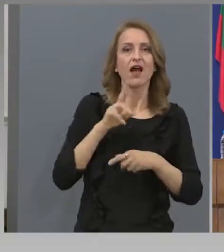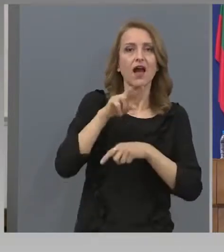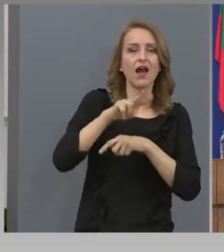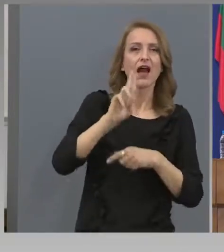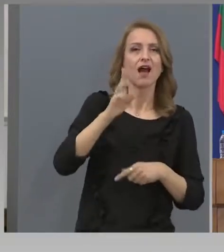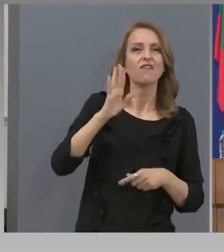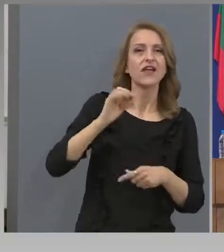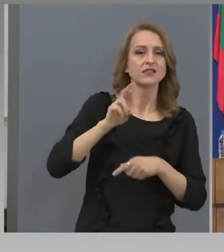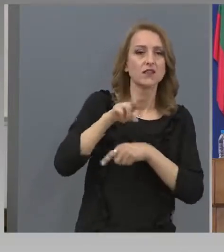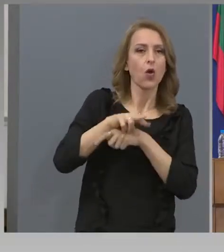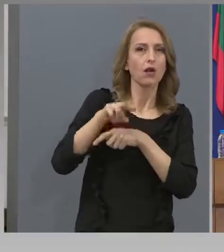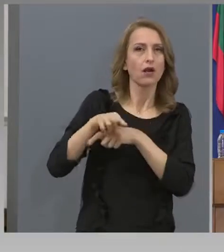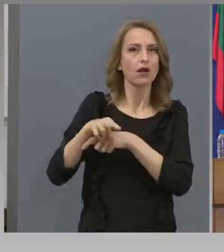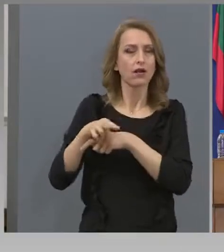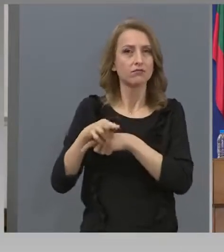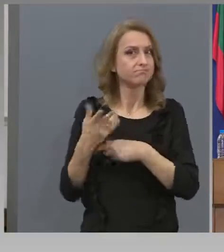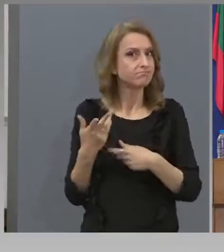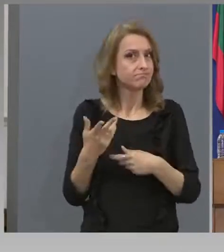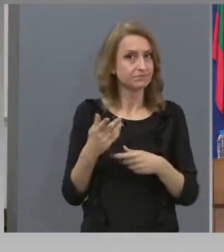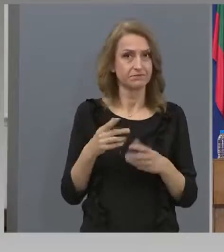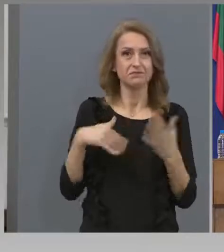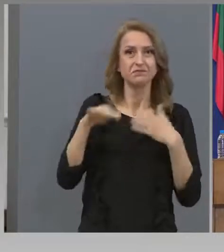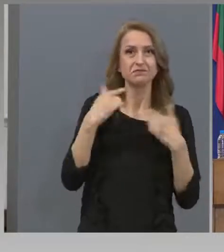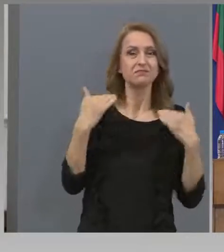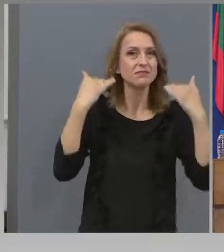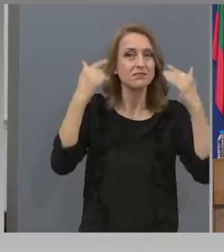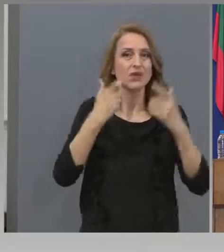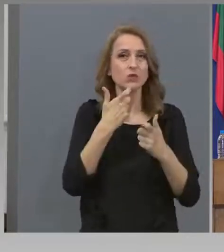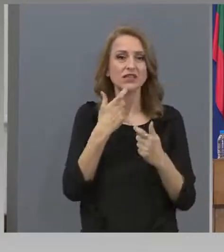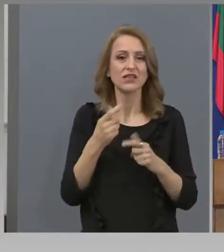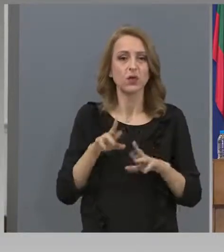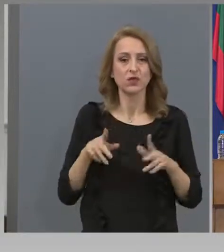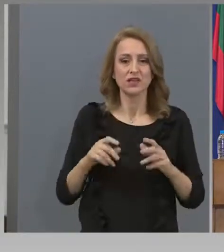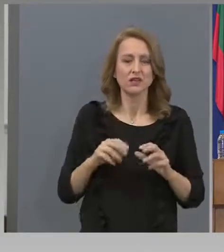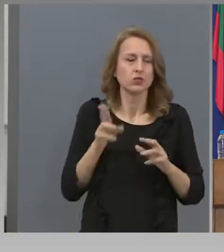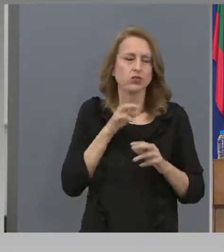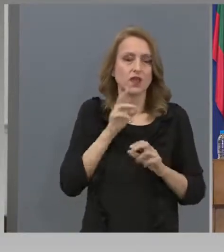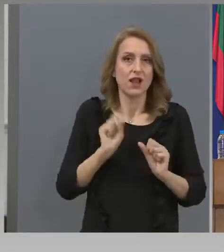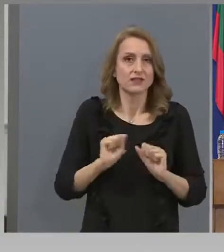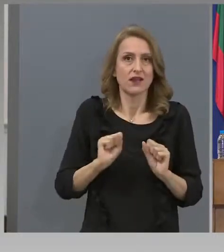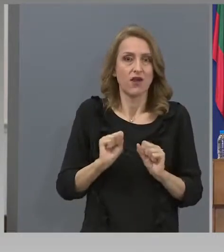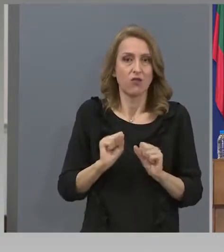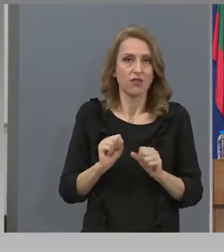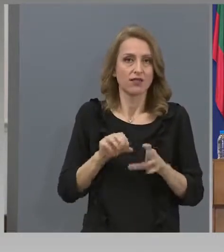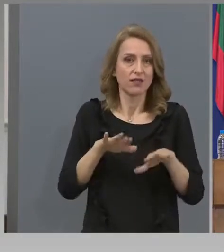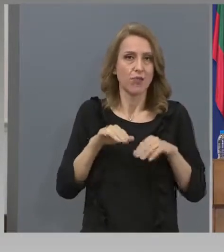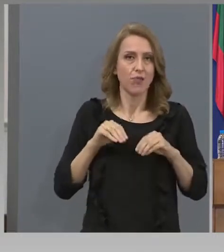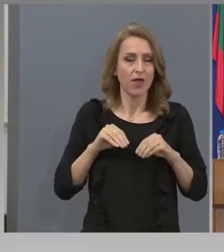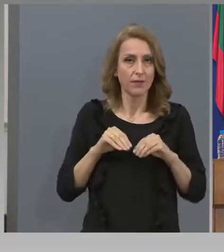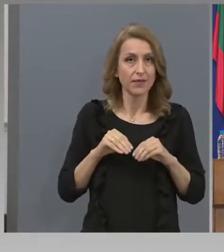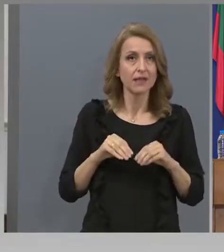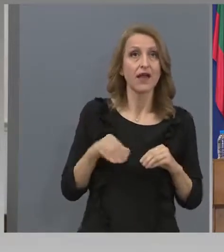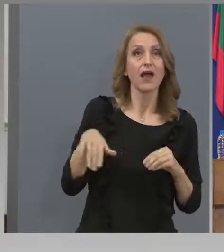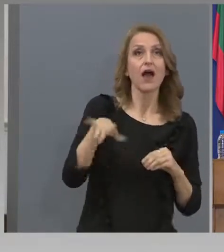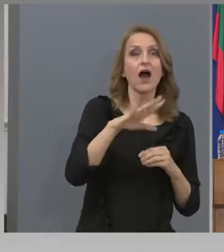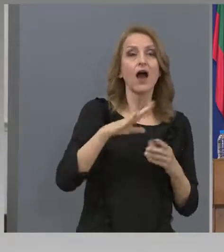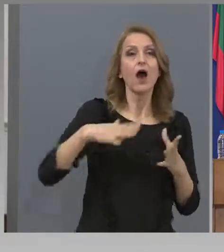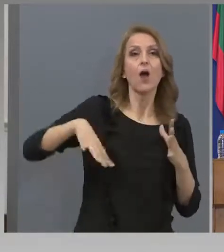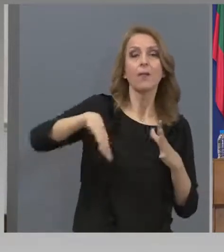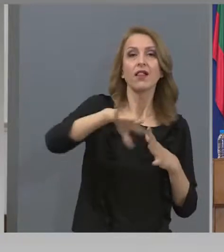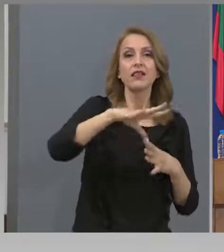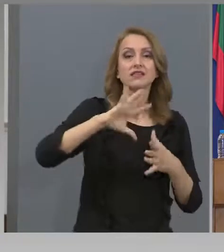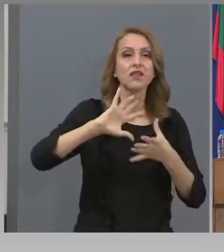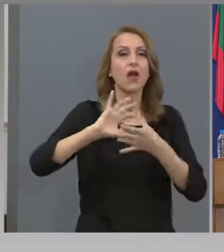голяма възраст. Така ли е наистина и какво ще направите и откъде ще търсите учители? И областните олимпиади